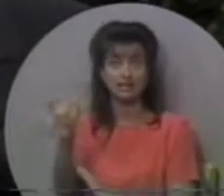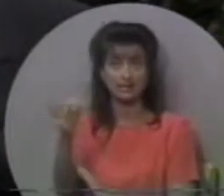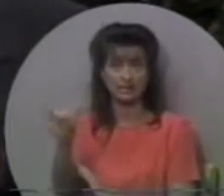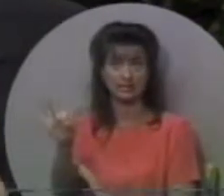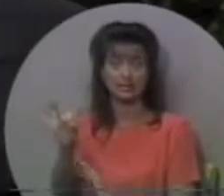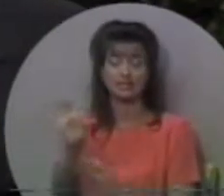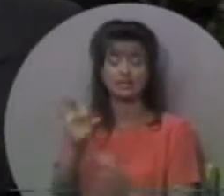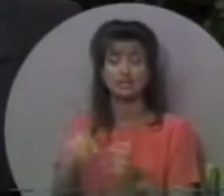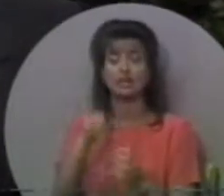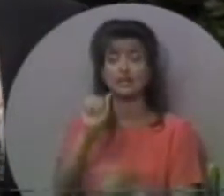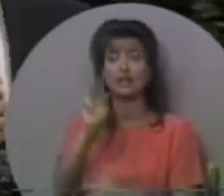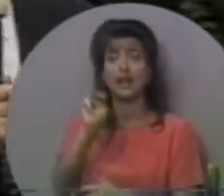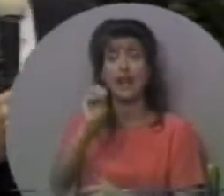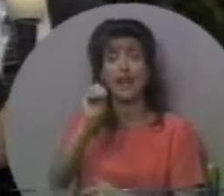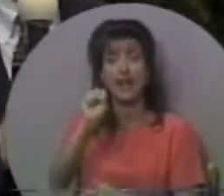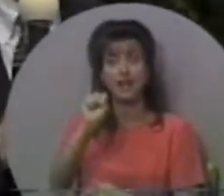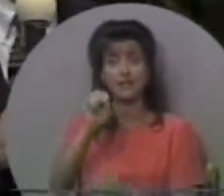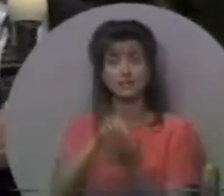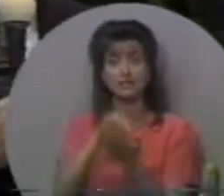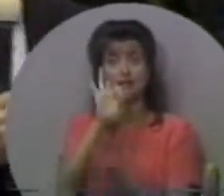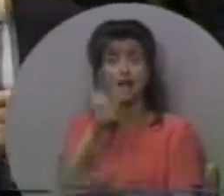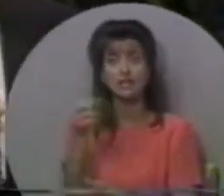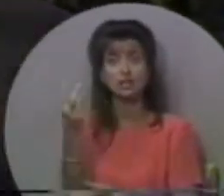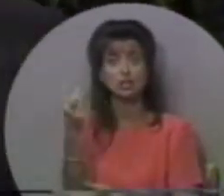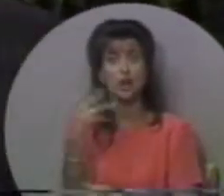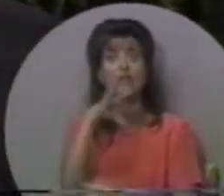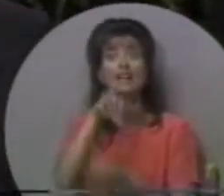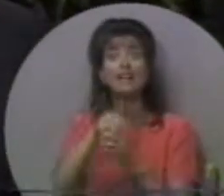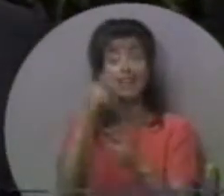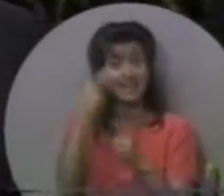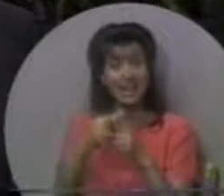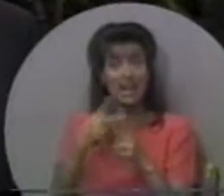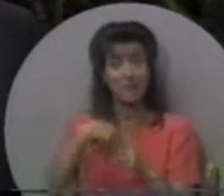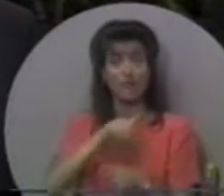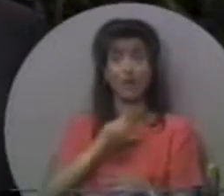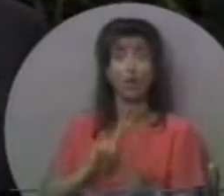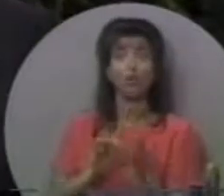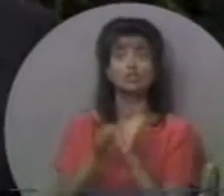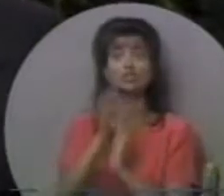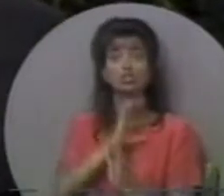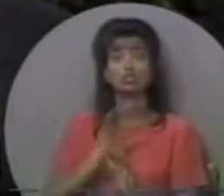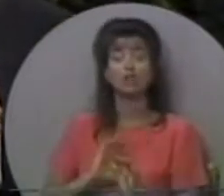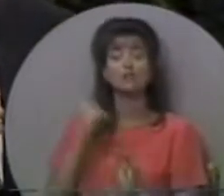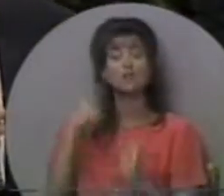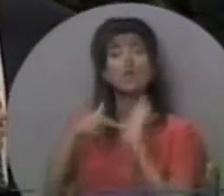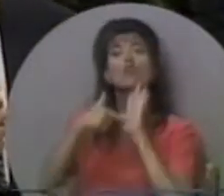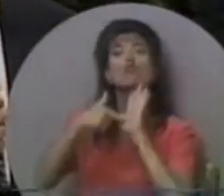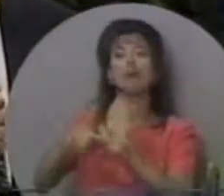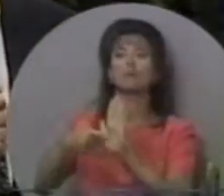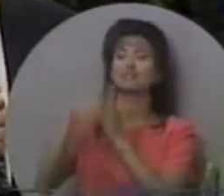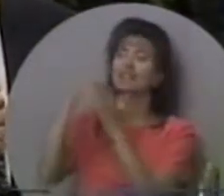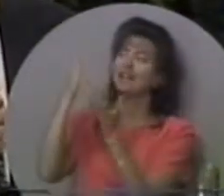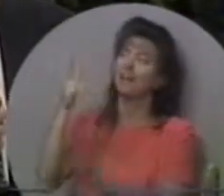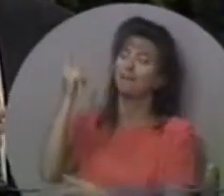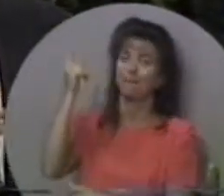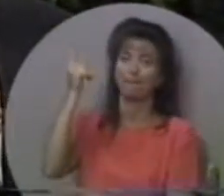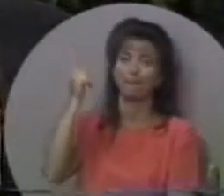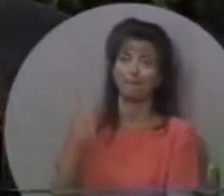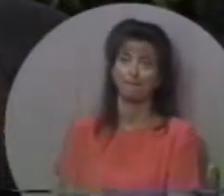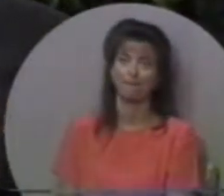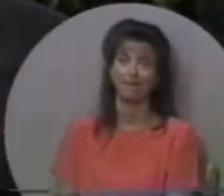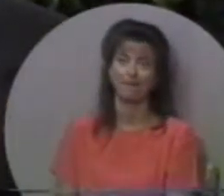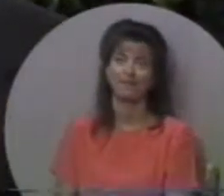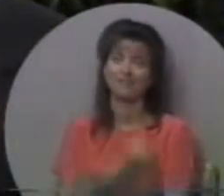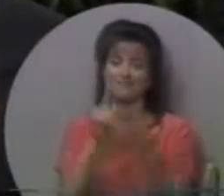Амоса 9.12. «Бути покликаним в ім'я нашого Господа Ісуса Христа, щоб представляти